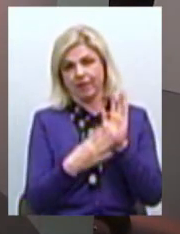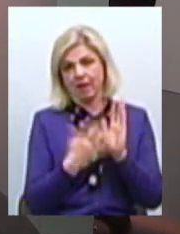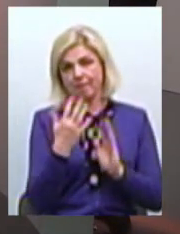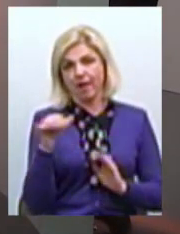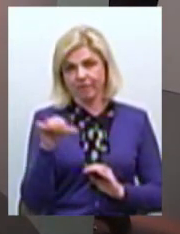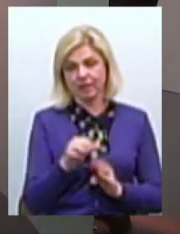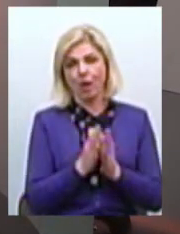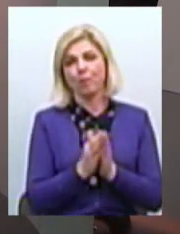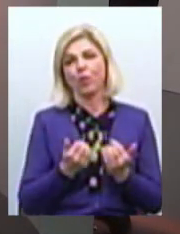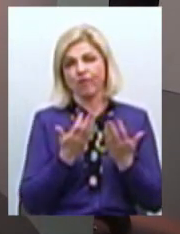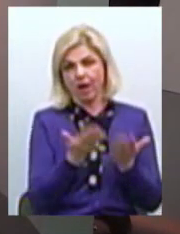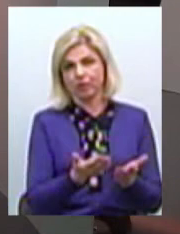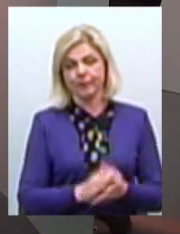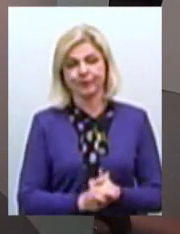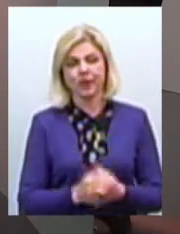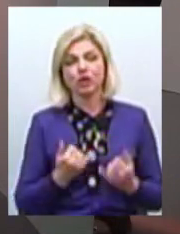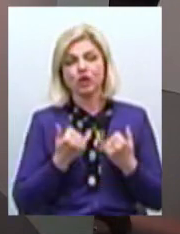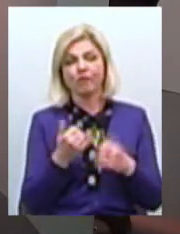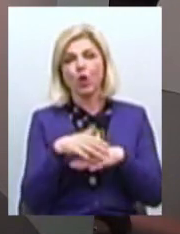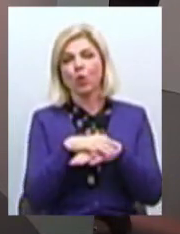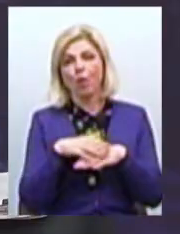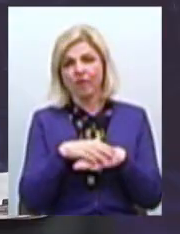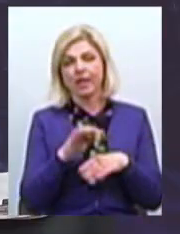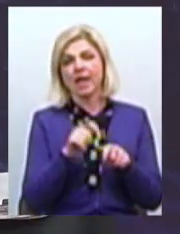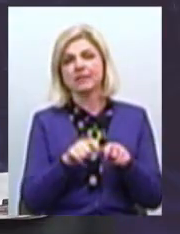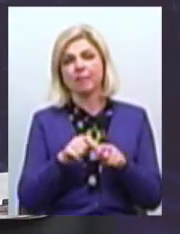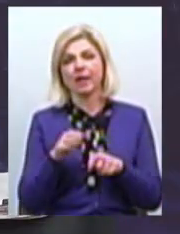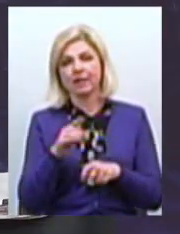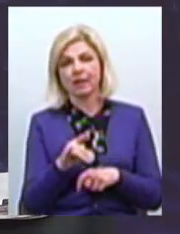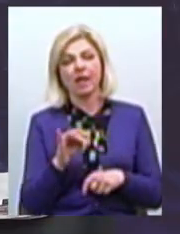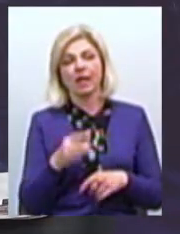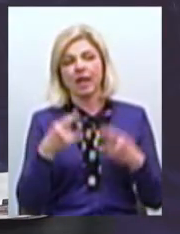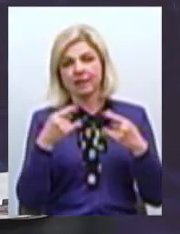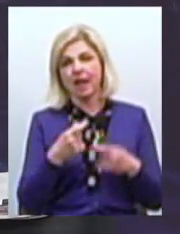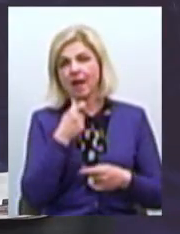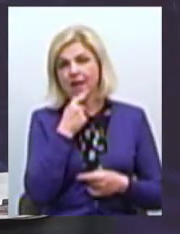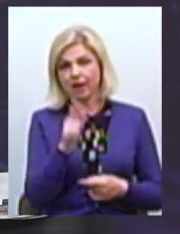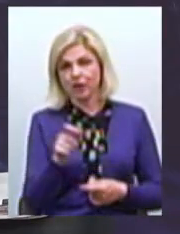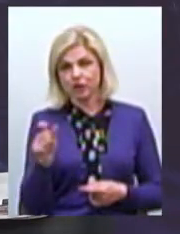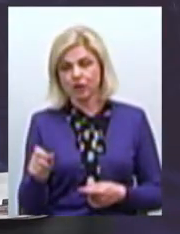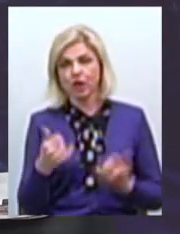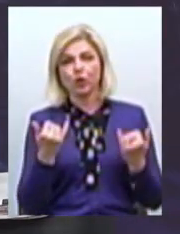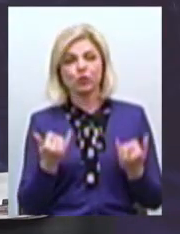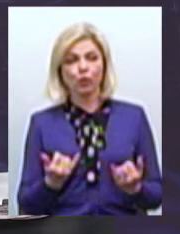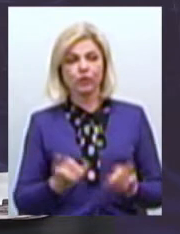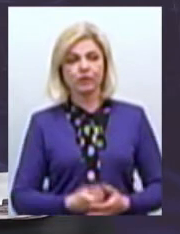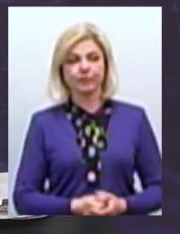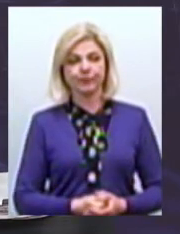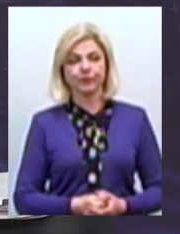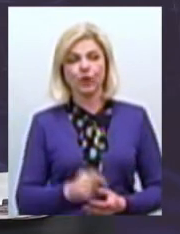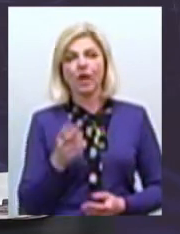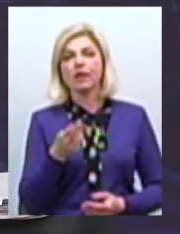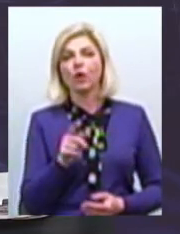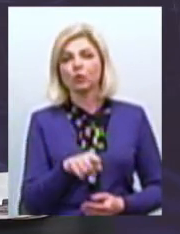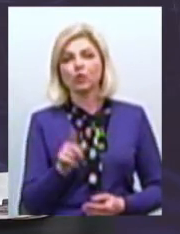Шановна громада, шановні присутні експерти, шановні телеглядачі Сьогодні для того, щоб